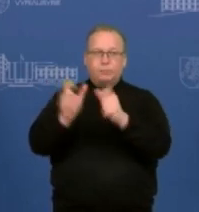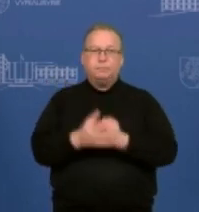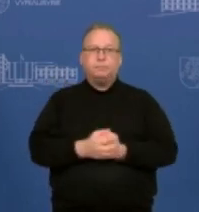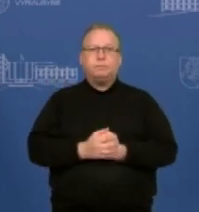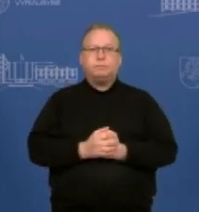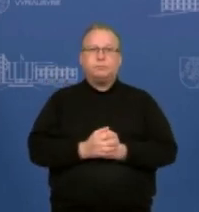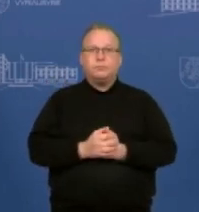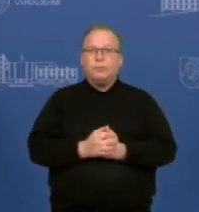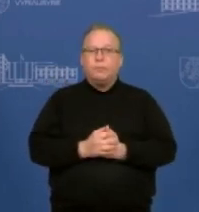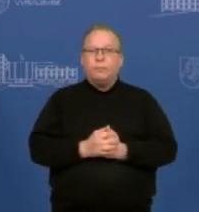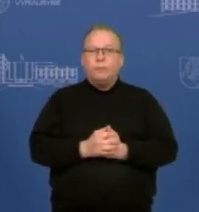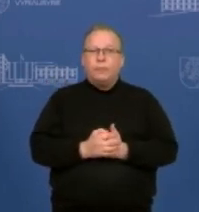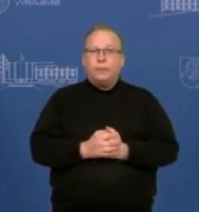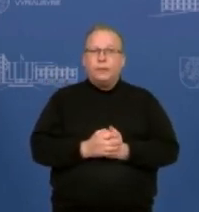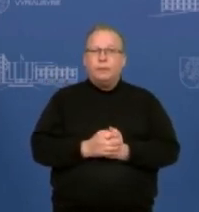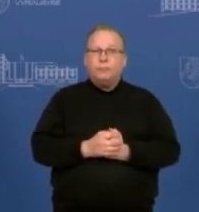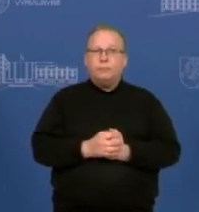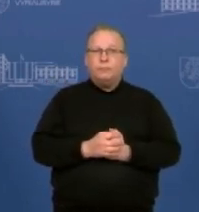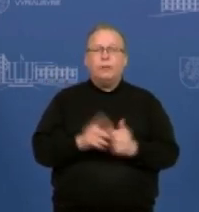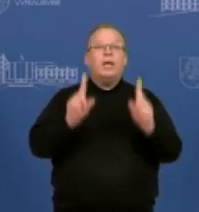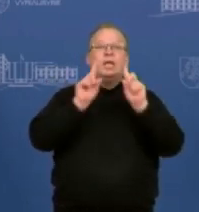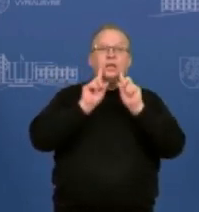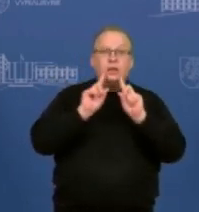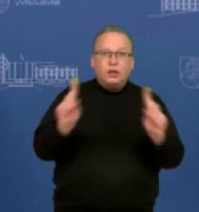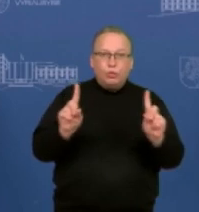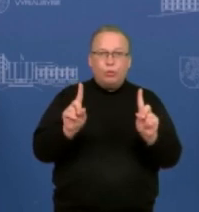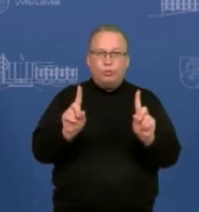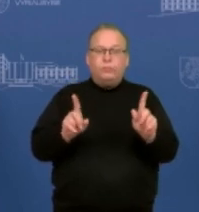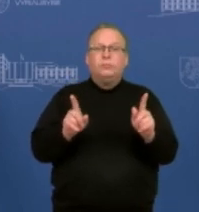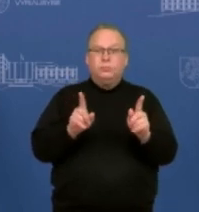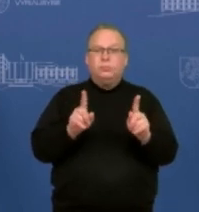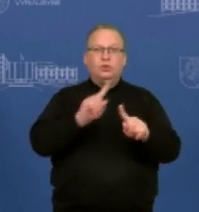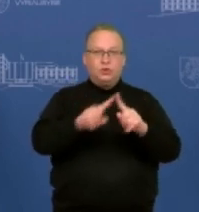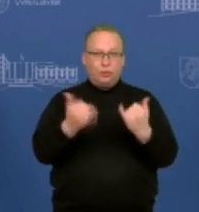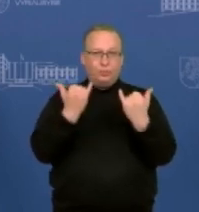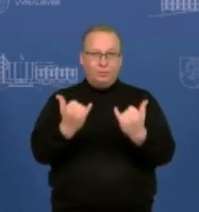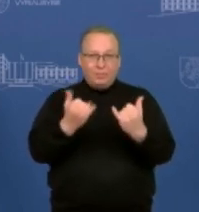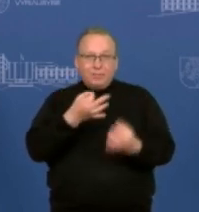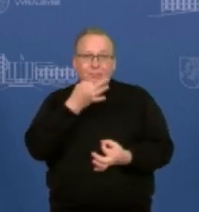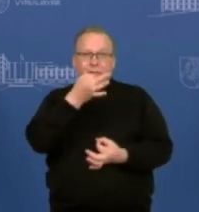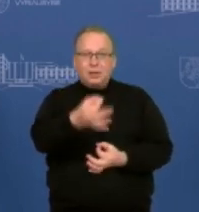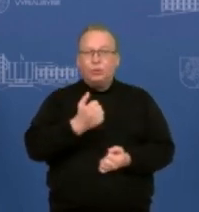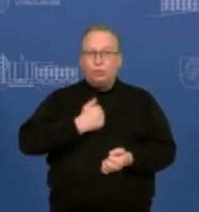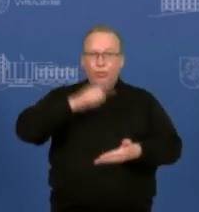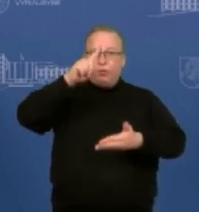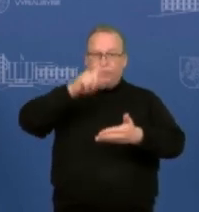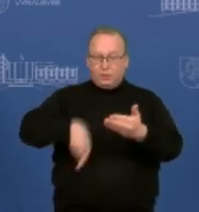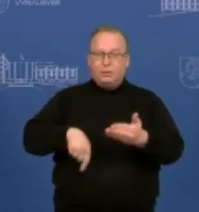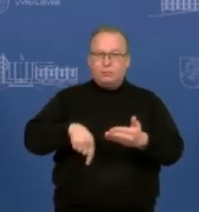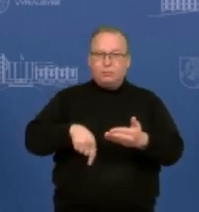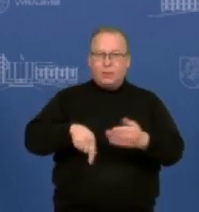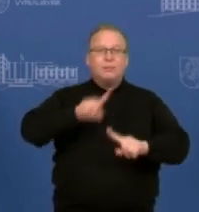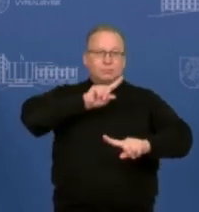Nenoriu susidaryti kokios nepagristų lūkesčių. Turiu vilties, kad tai bus greitai,